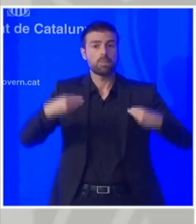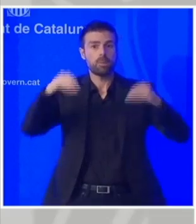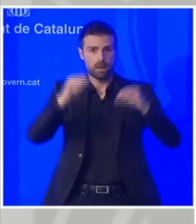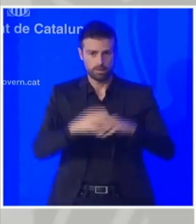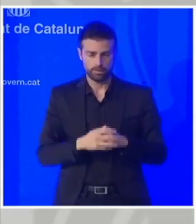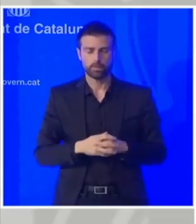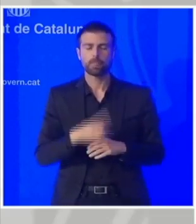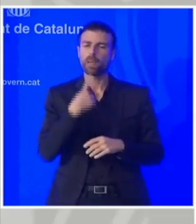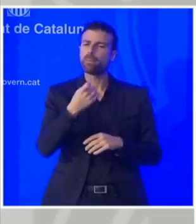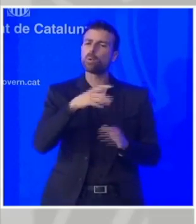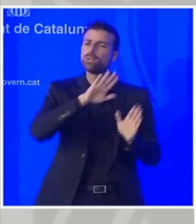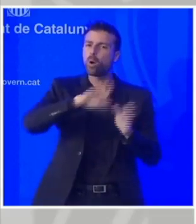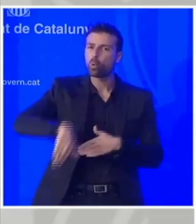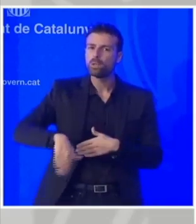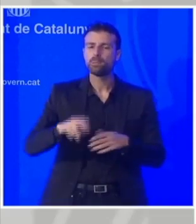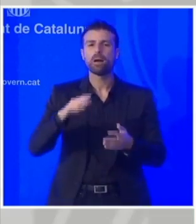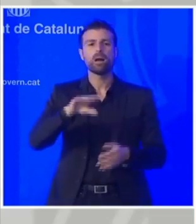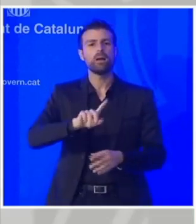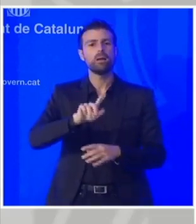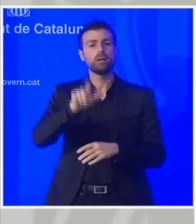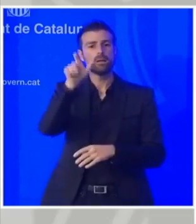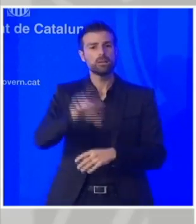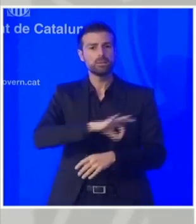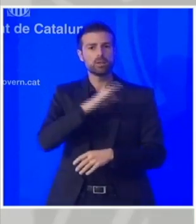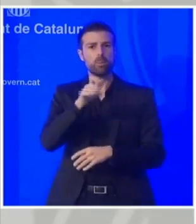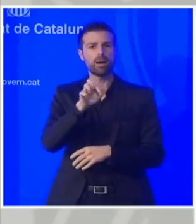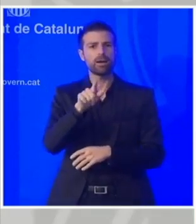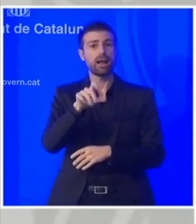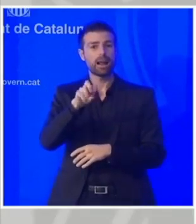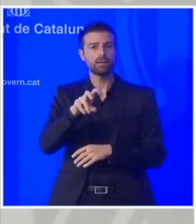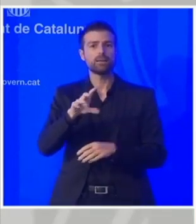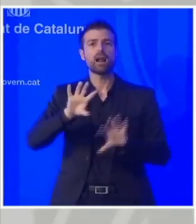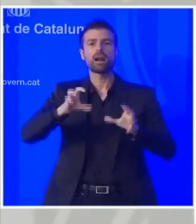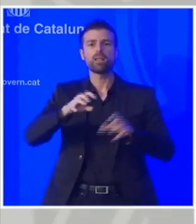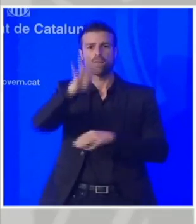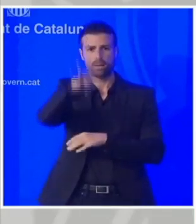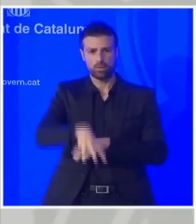L'última pregunta a la fórmula Jordi Corbalan de Catalunya Ràdio